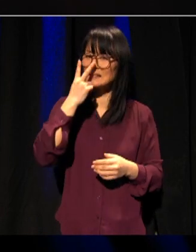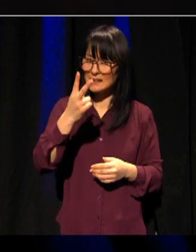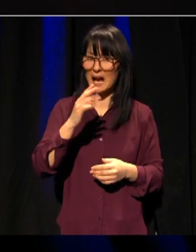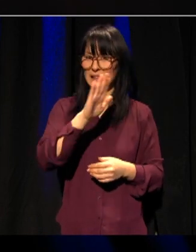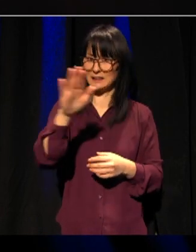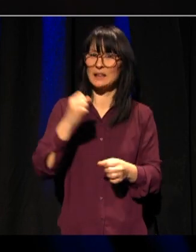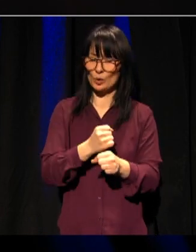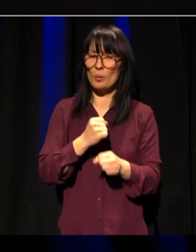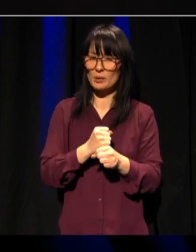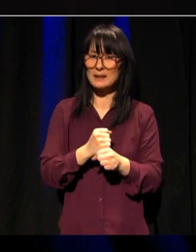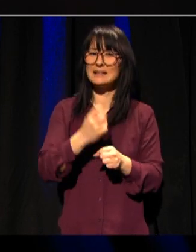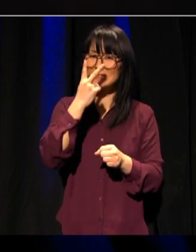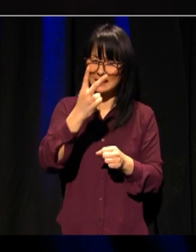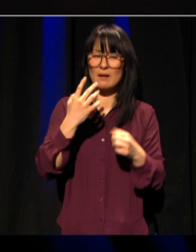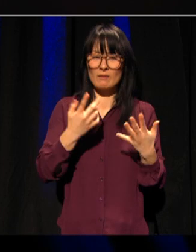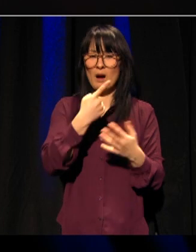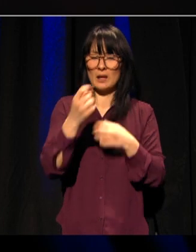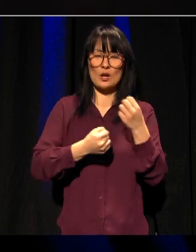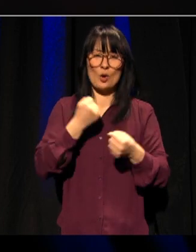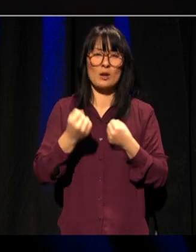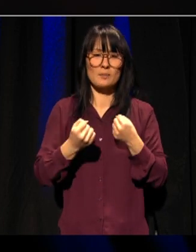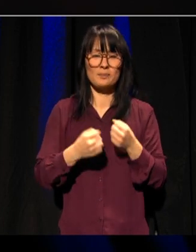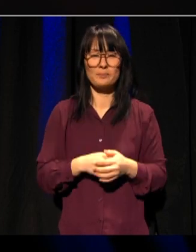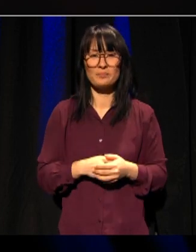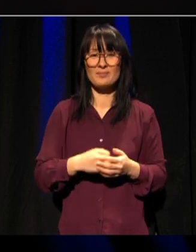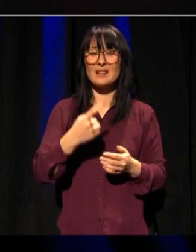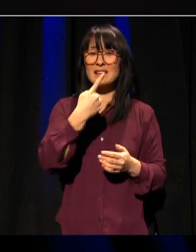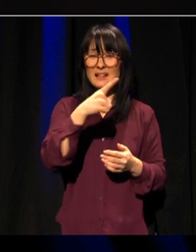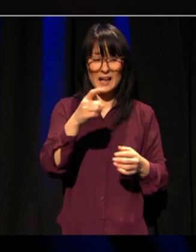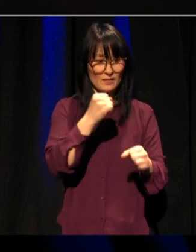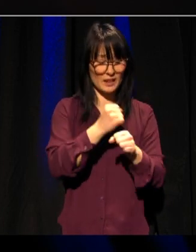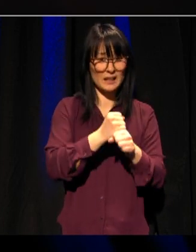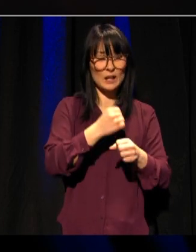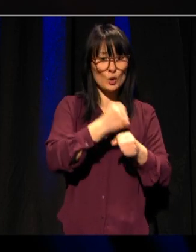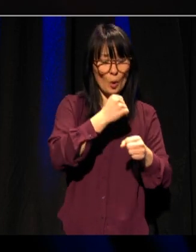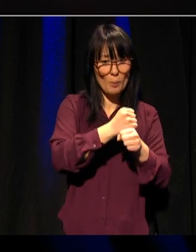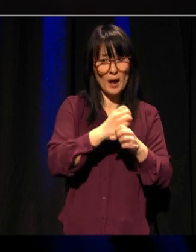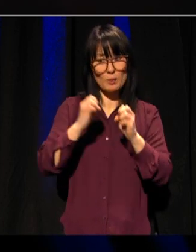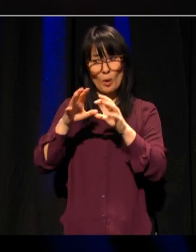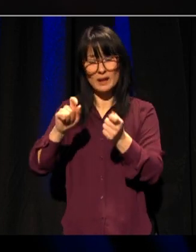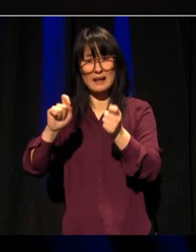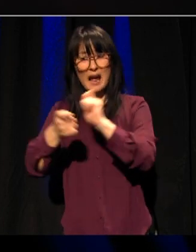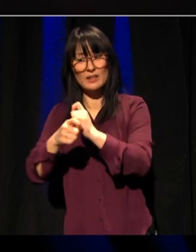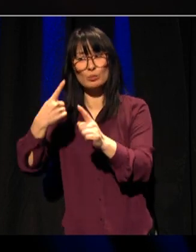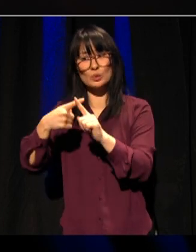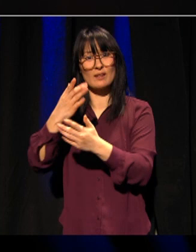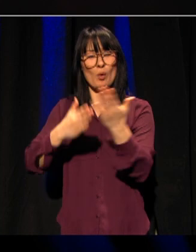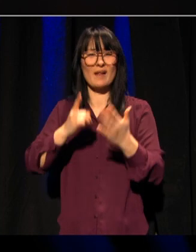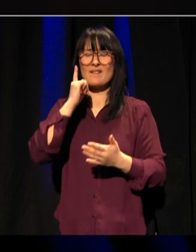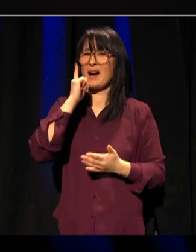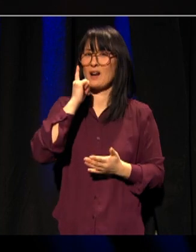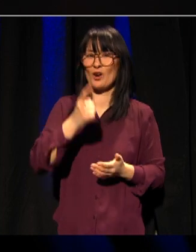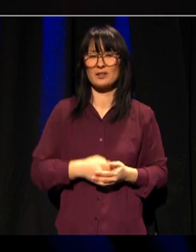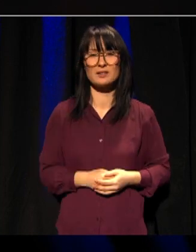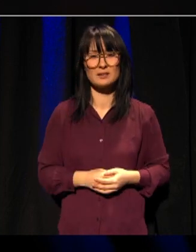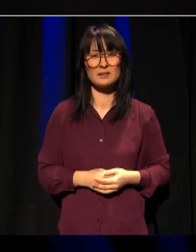jobben dere gjør Dere gjør en forskjell hver eneste dag På vegne av hele